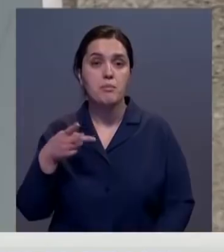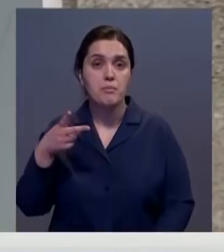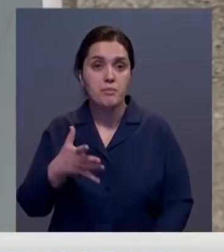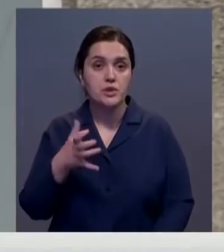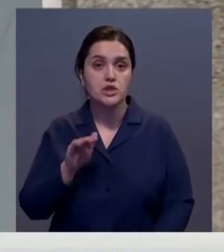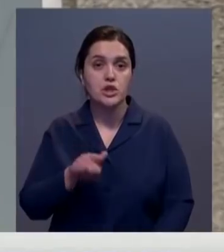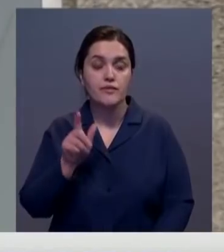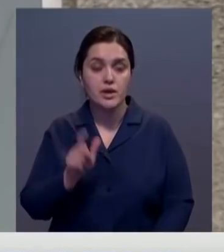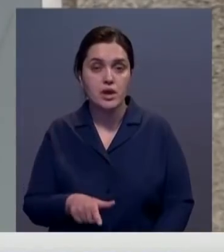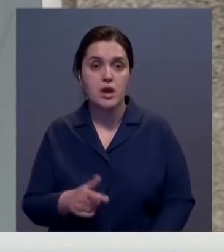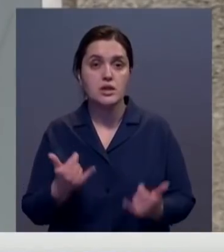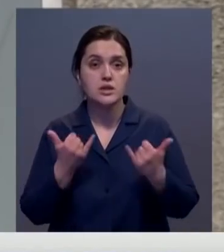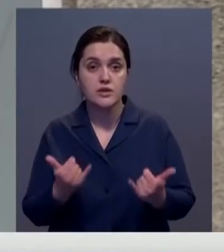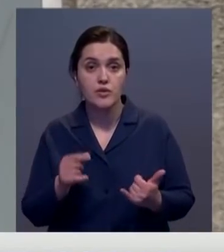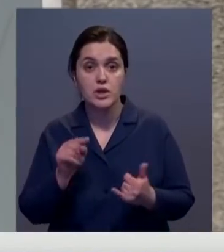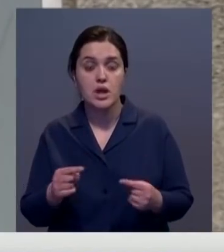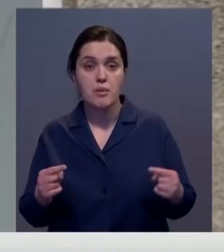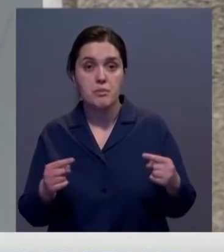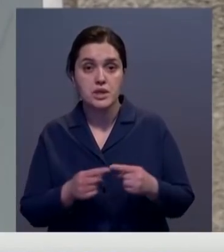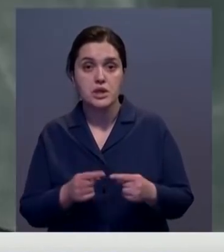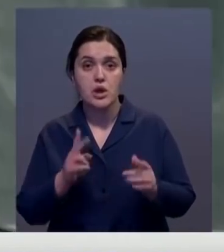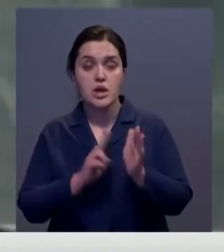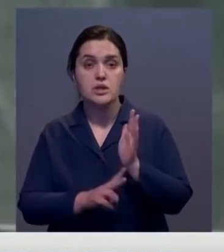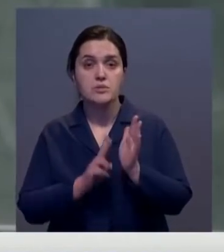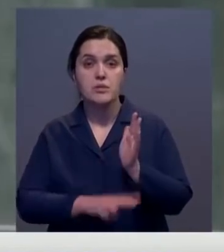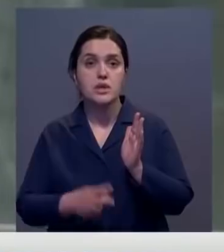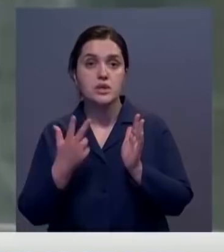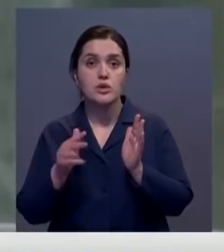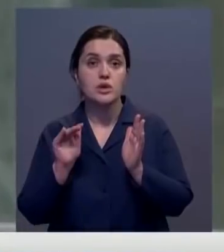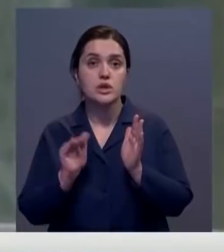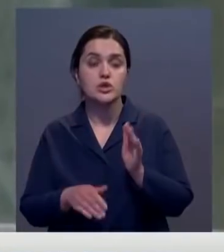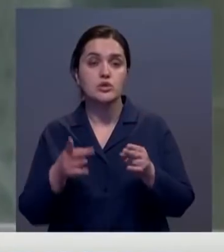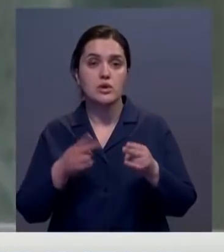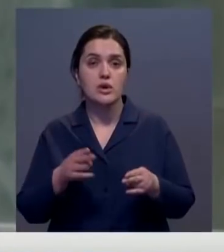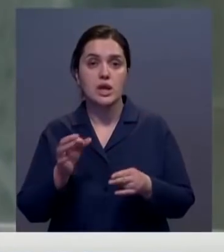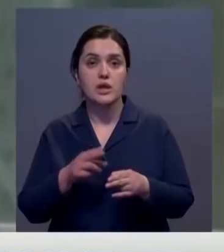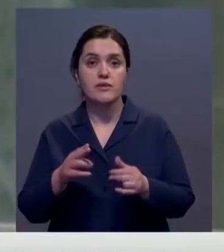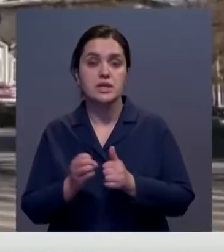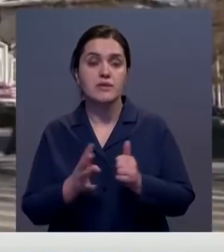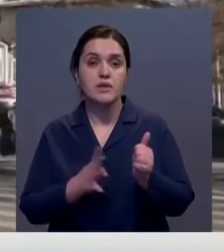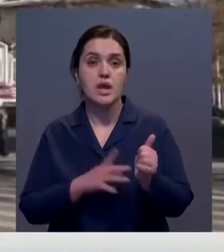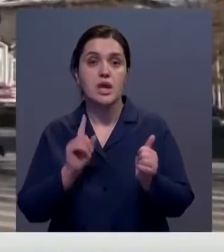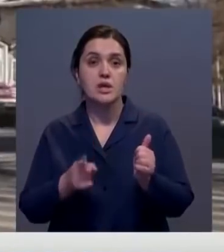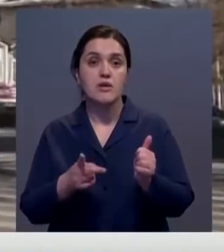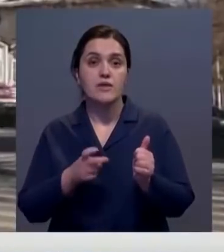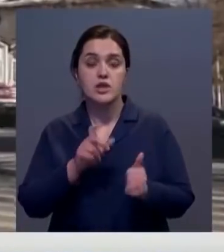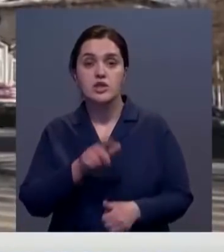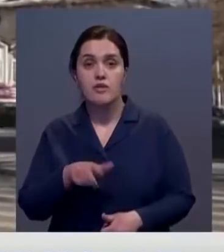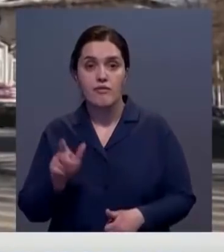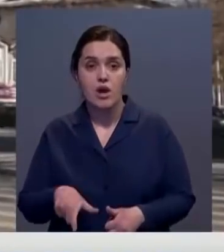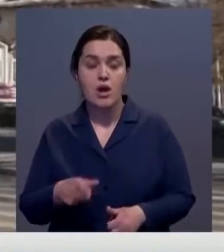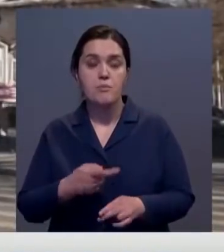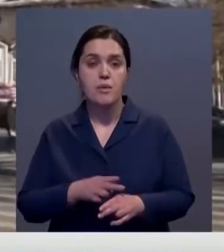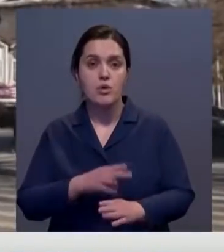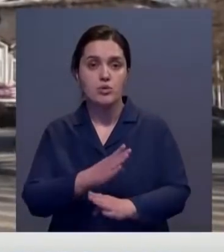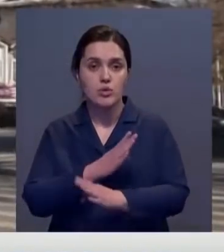2500 человек. Напомню, на сегодня там подтверждено свыше 73 тысяч случаев ковид-19. Свыше 1200 человек